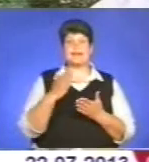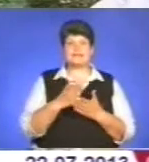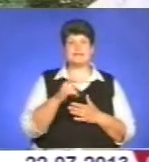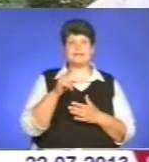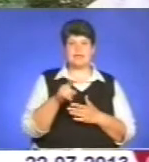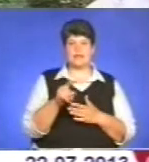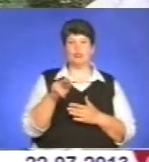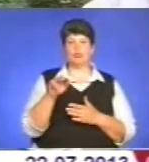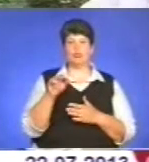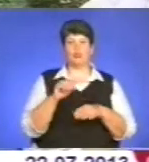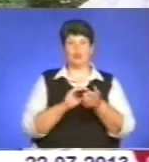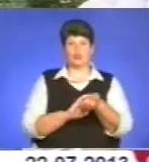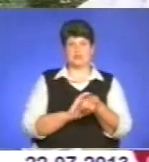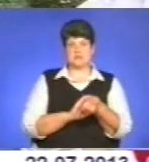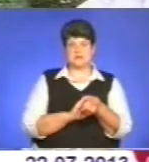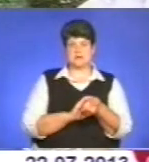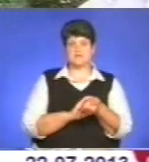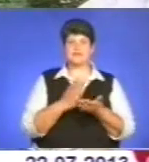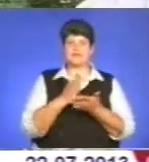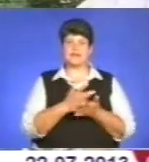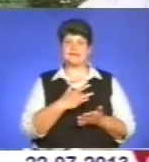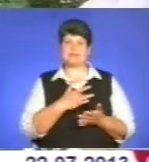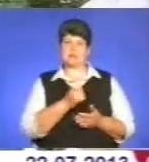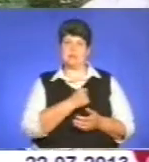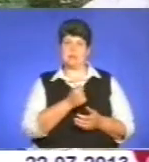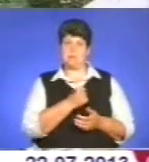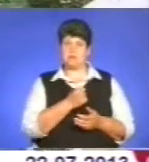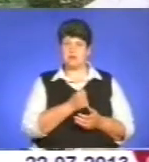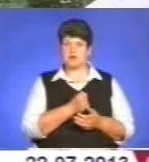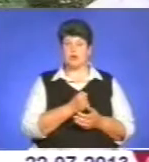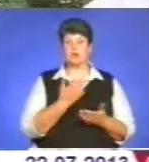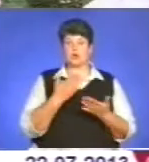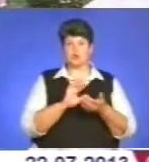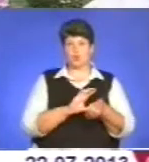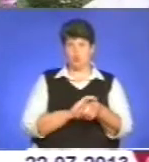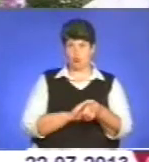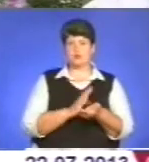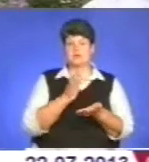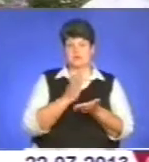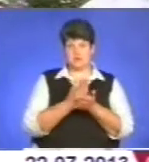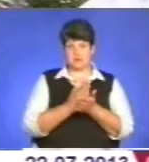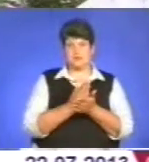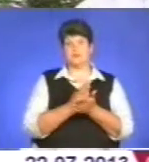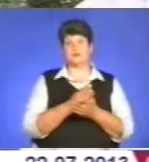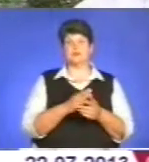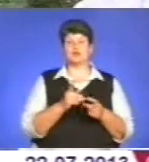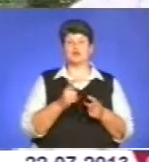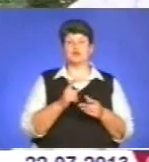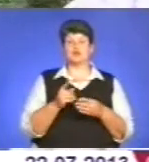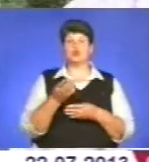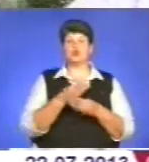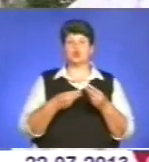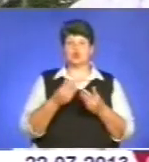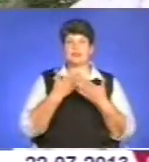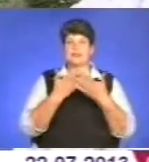пульс, чи є серцебиття. Якщо є пульс, значить, приступаємо до штучного дихання